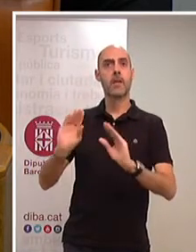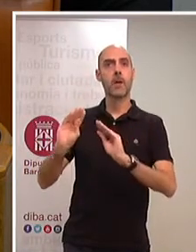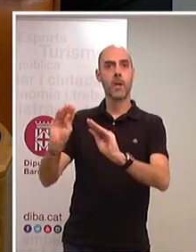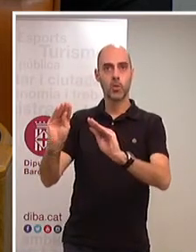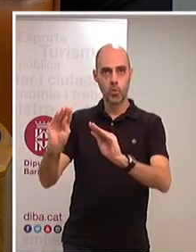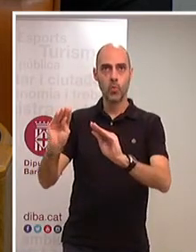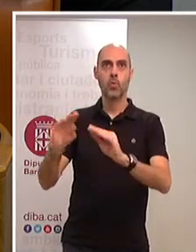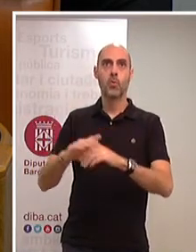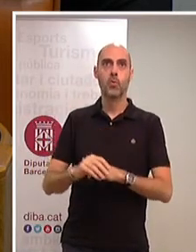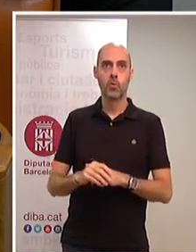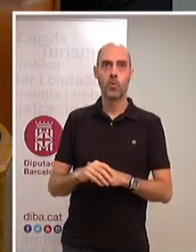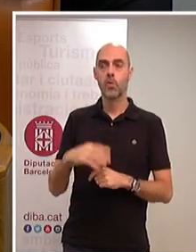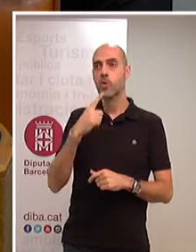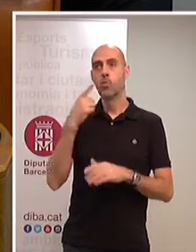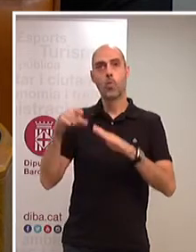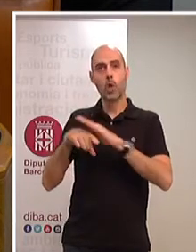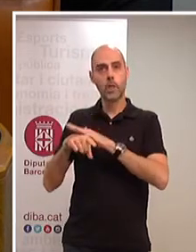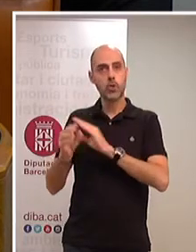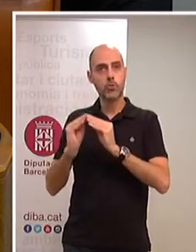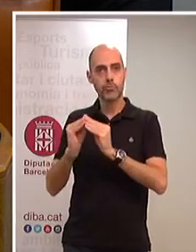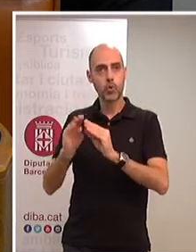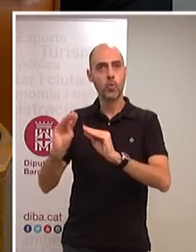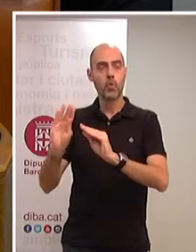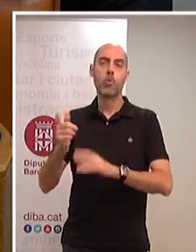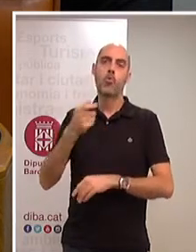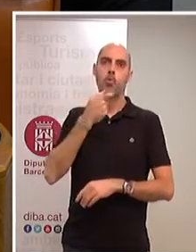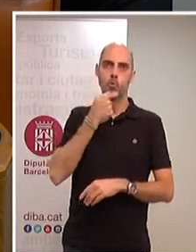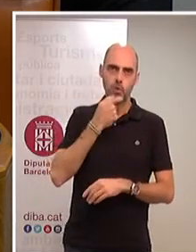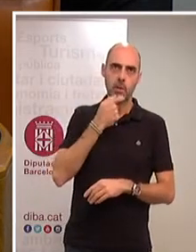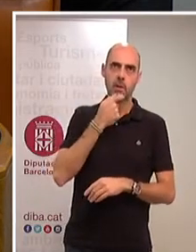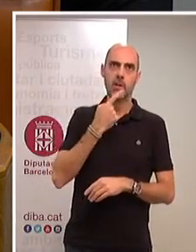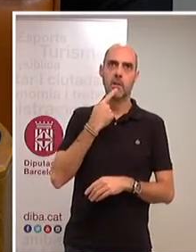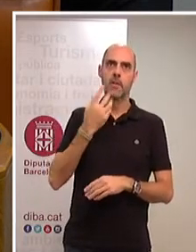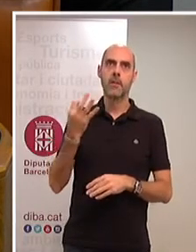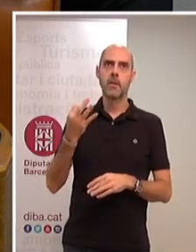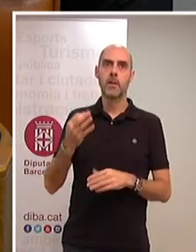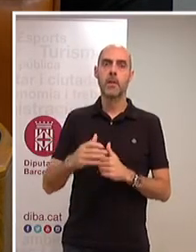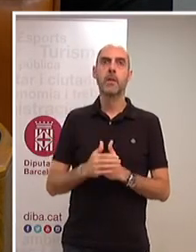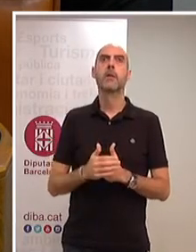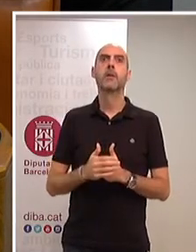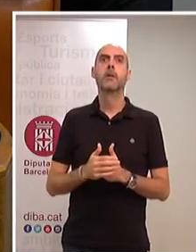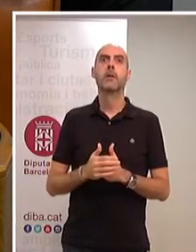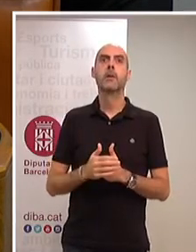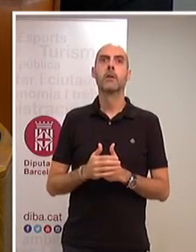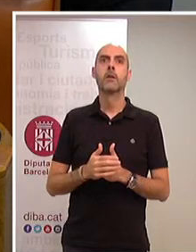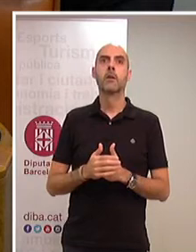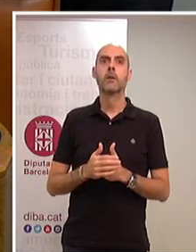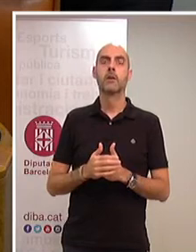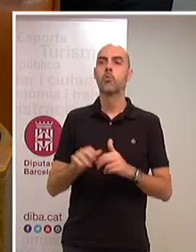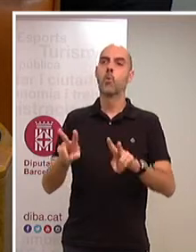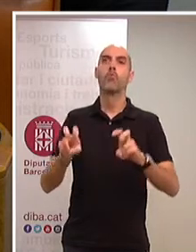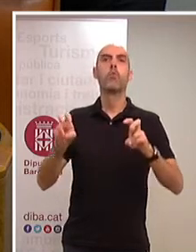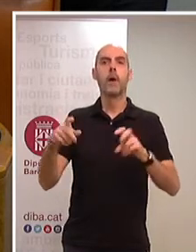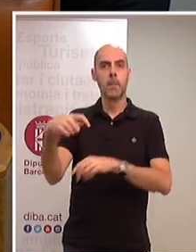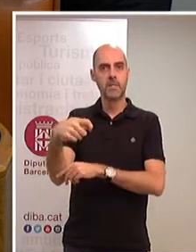evidentment, té llums en la seva gestió, però ens agradaria que tant posar de manifest tant per vostè com per la nova presidència que